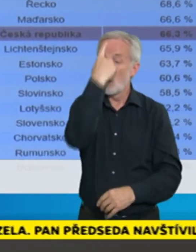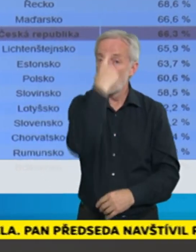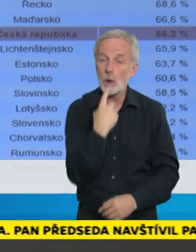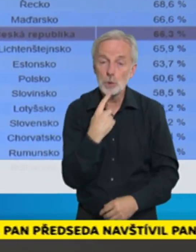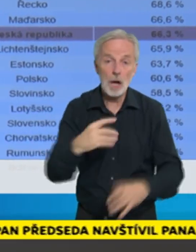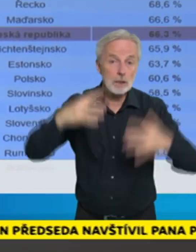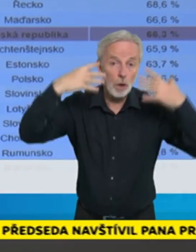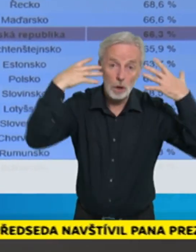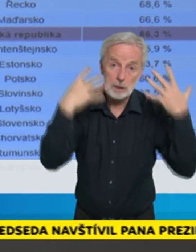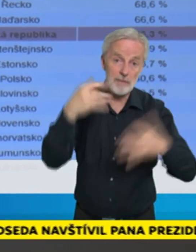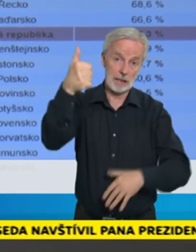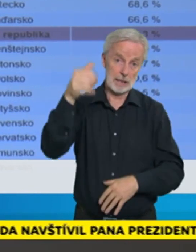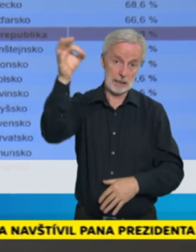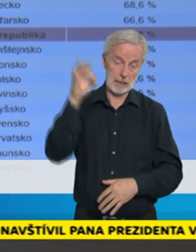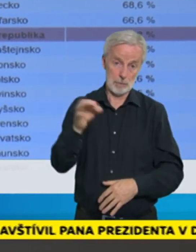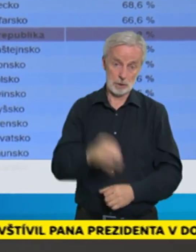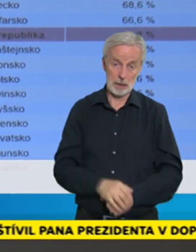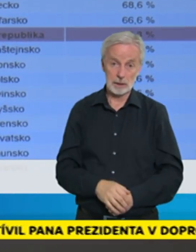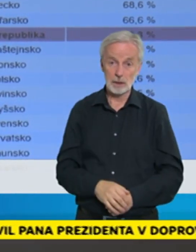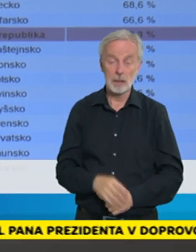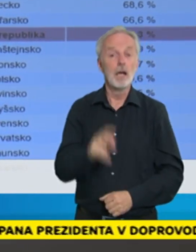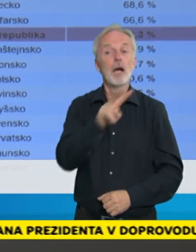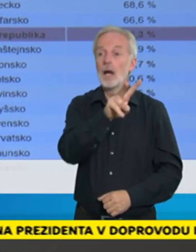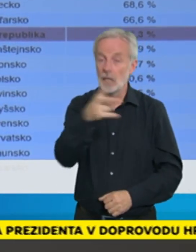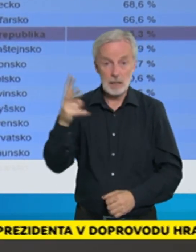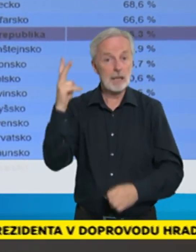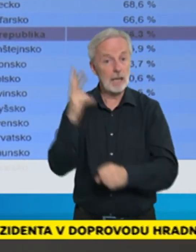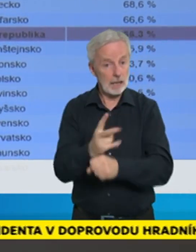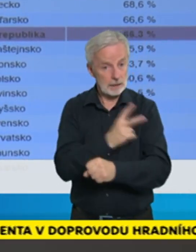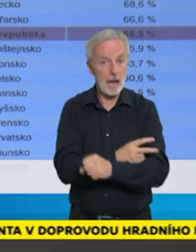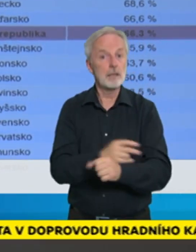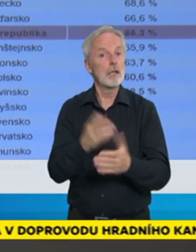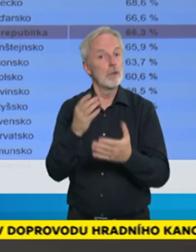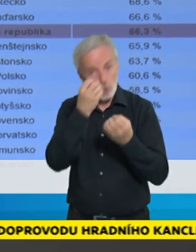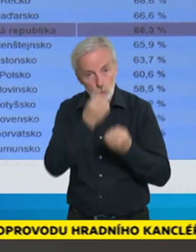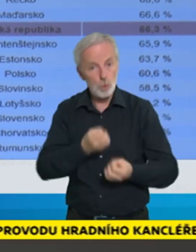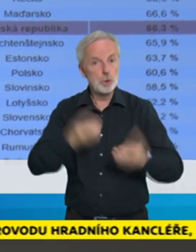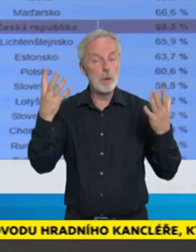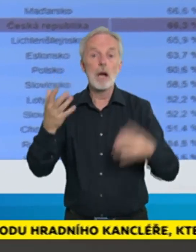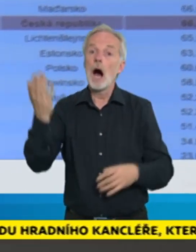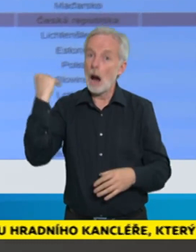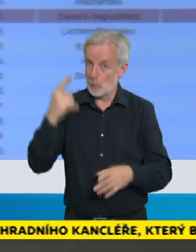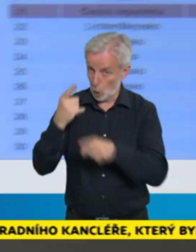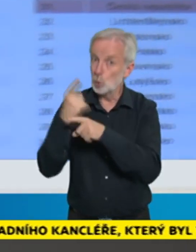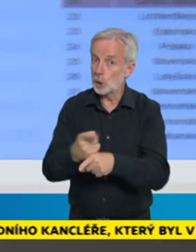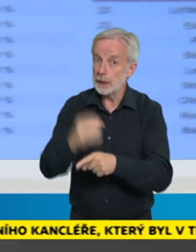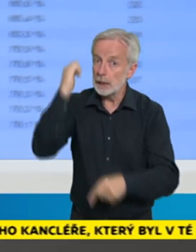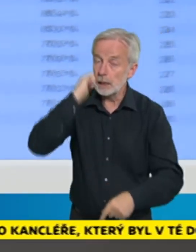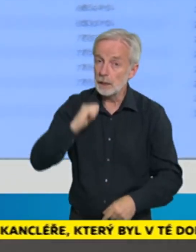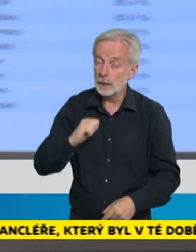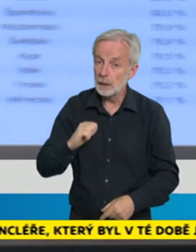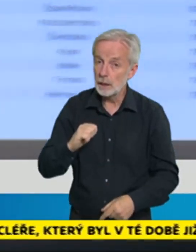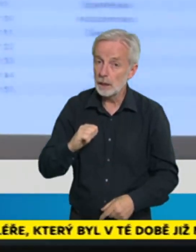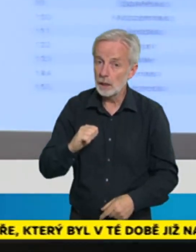Některé ty stáci toho plného do očkování dosáhly i poměrně silným tlakem na toho obyvatelstvo. Nepůjdete do